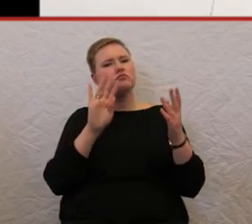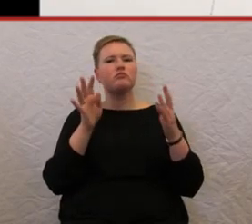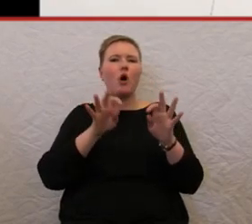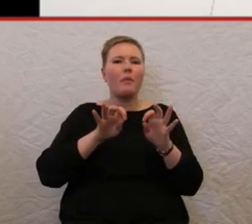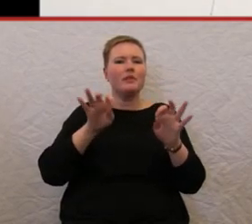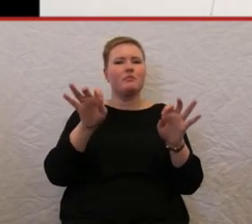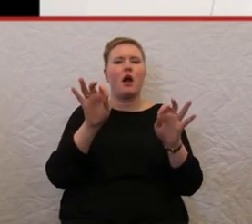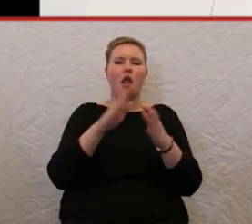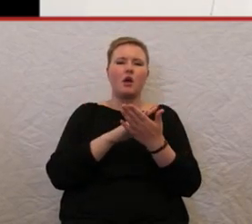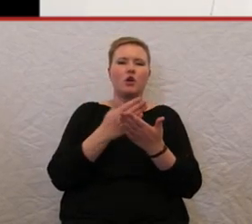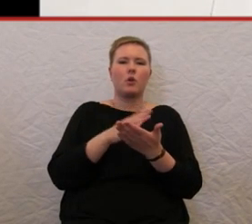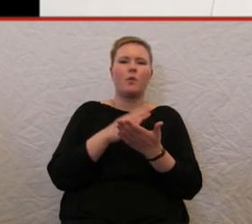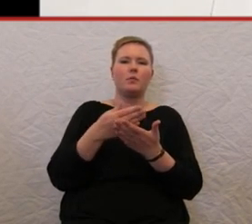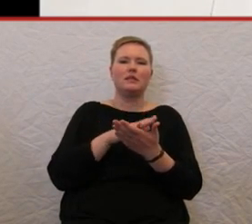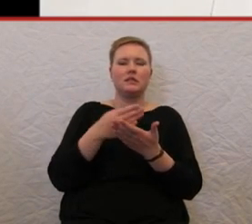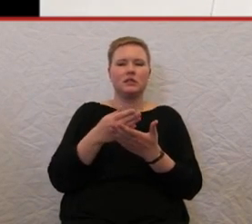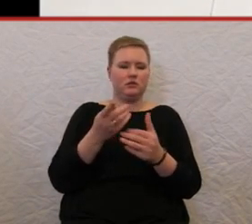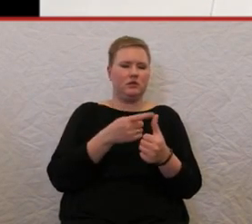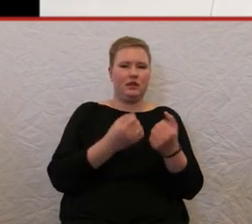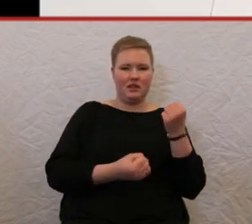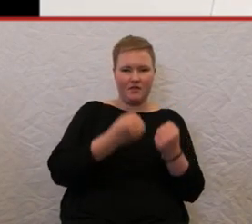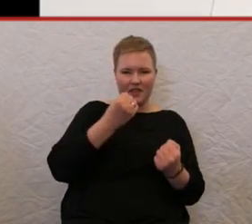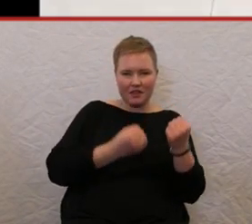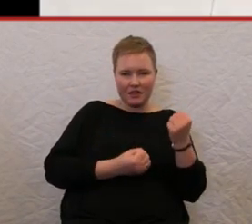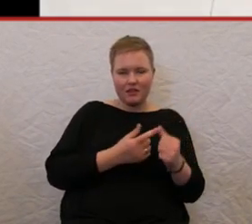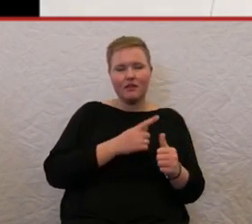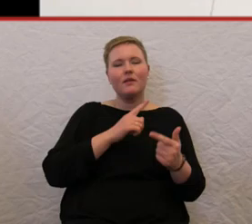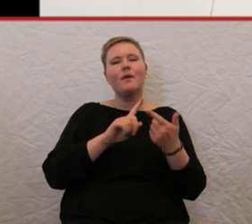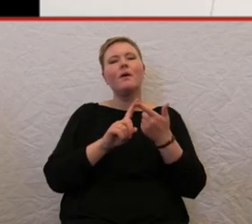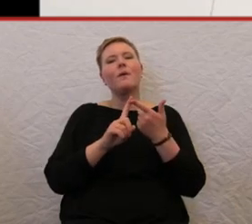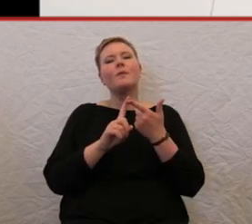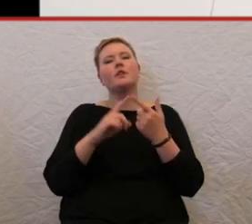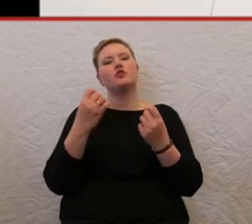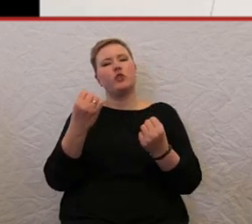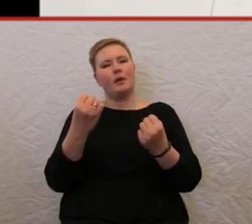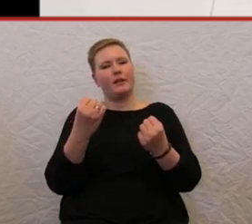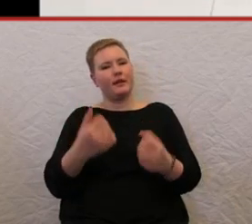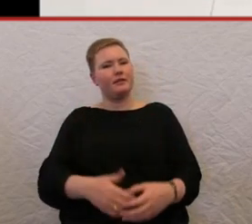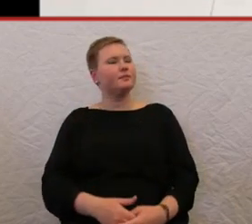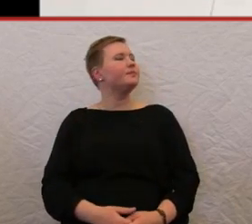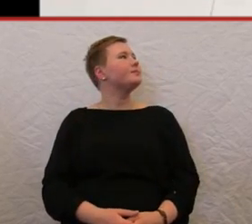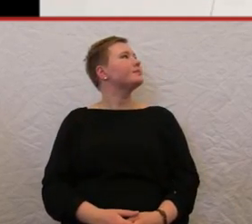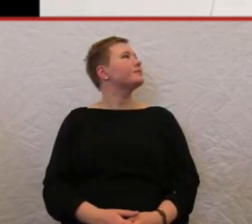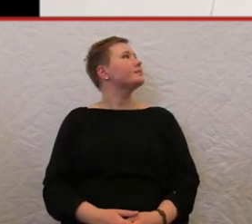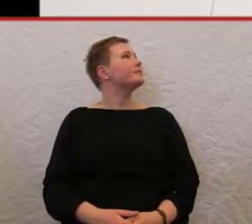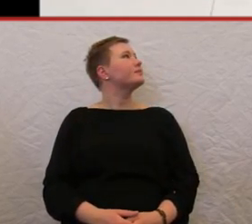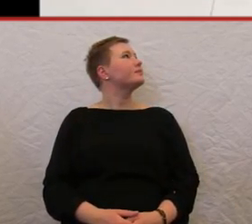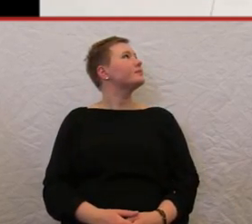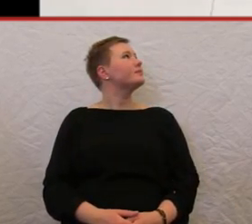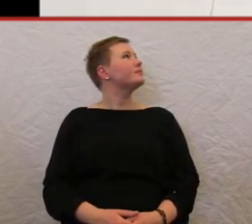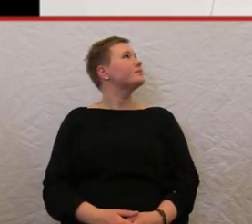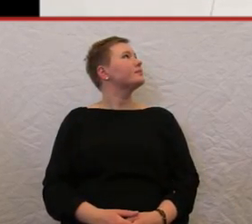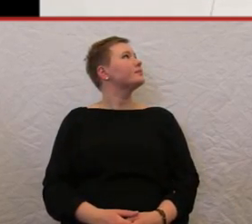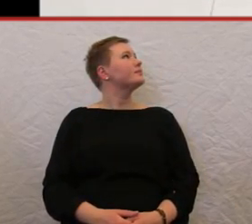Kompromiss ist zwischen Gewicht und Stabilität. Und das dann eben mal zwei.